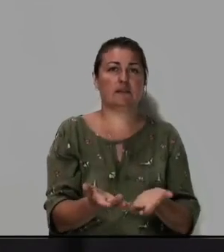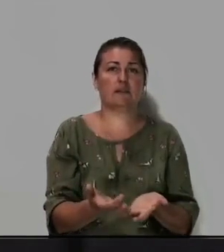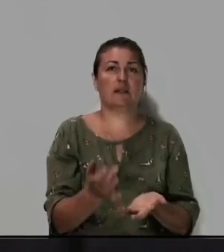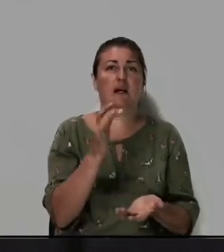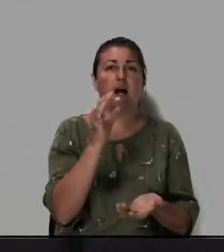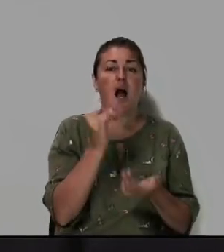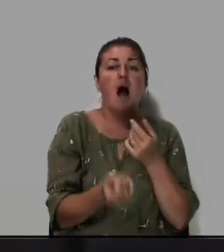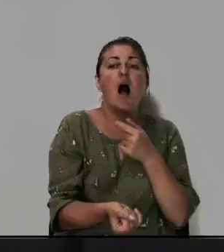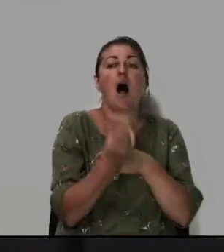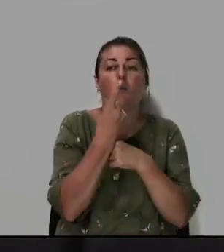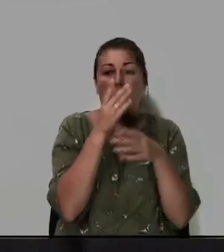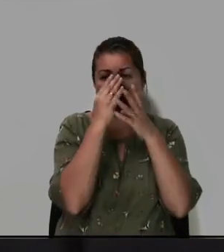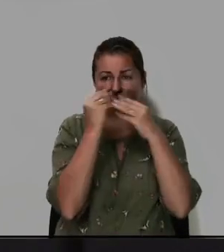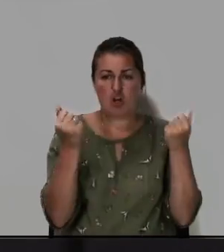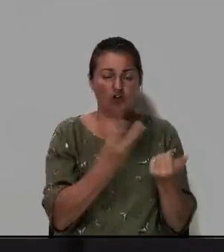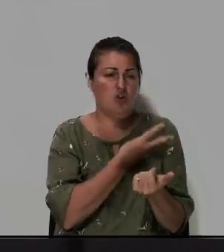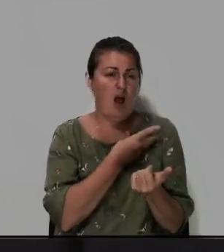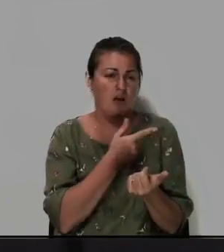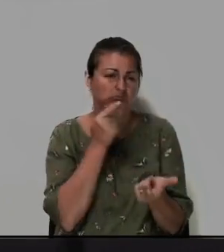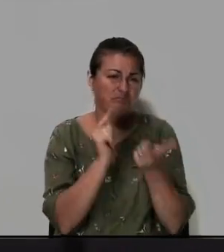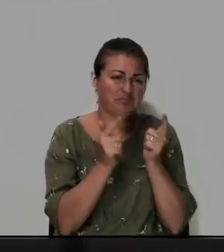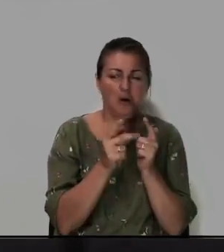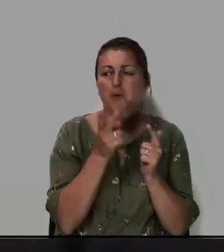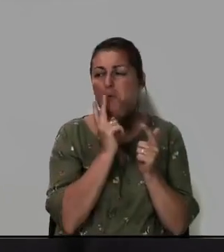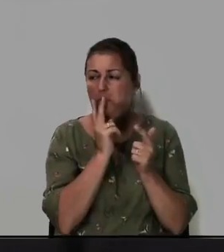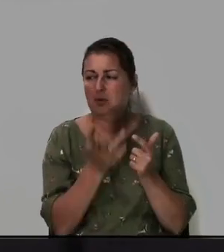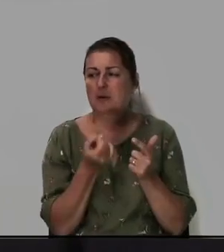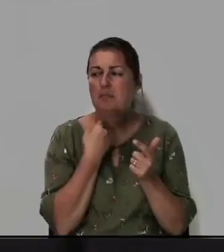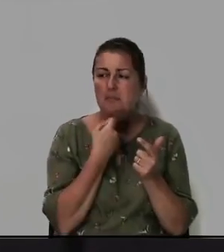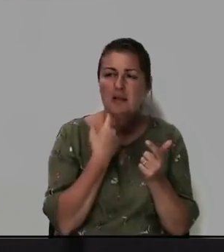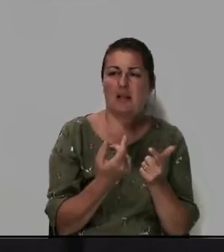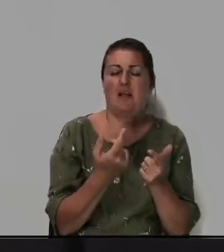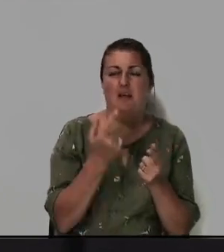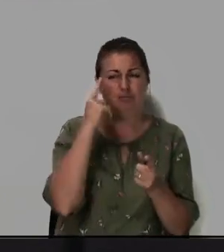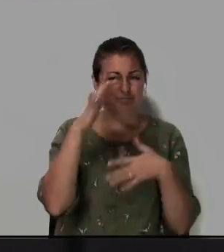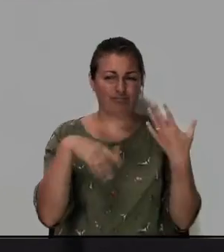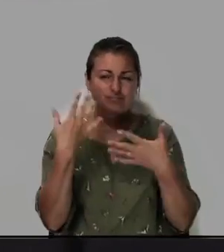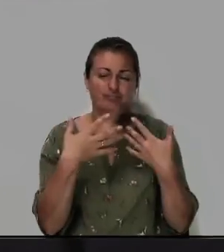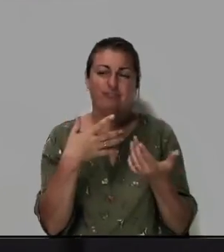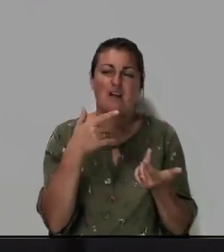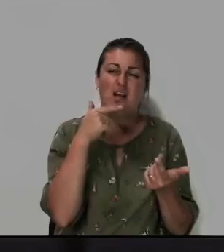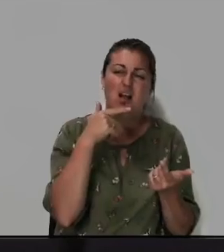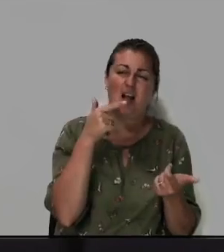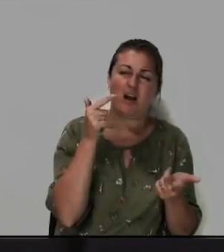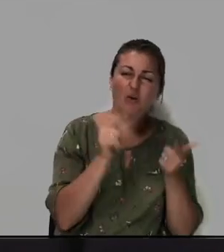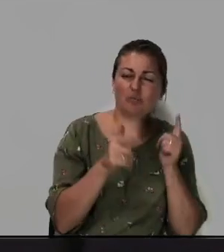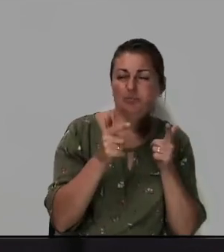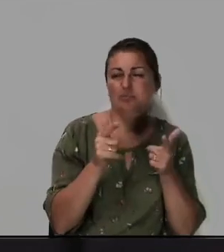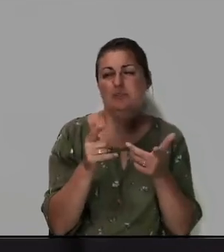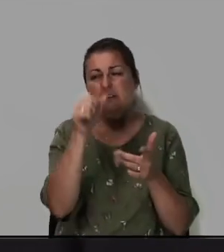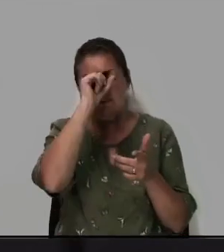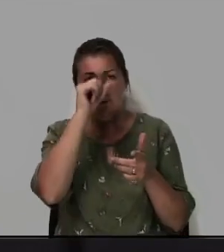откуда-то исчезло желание материться курить пить блудить грешить где-то исчезло